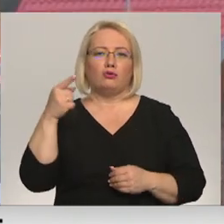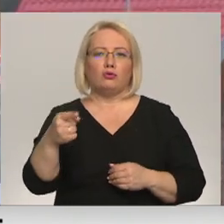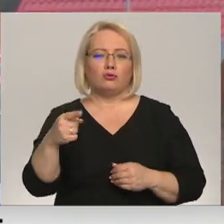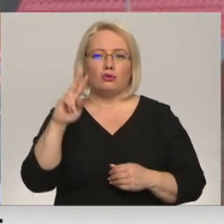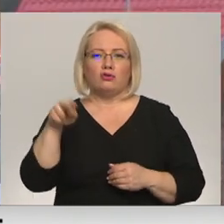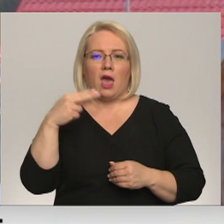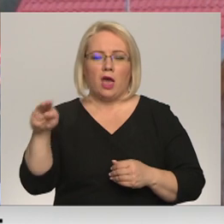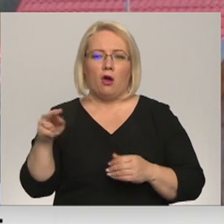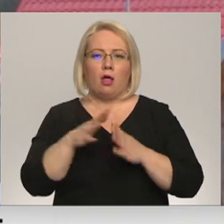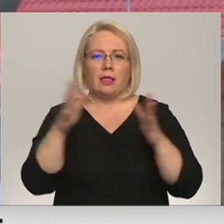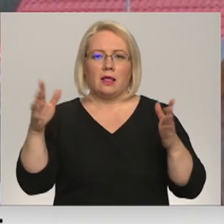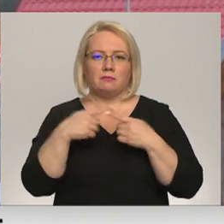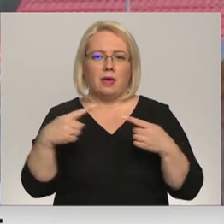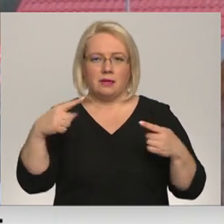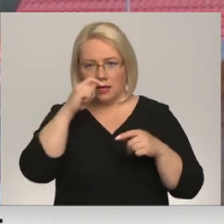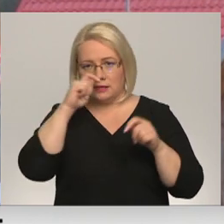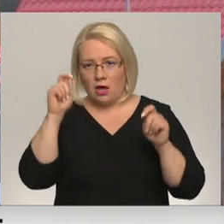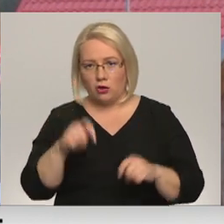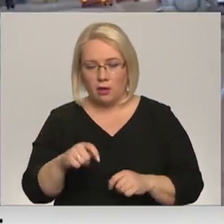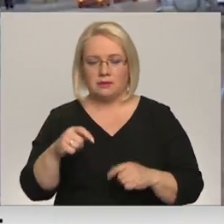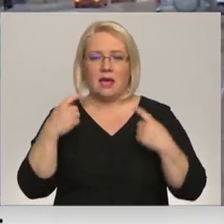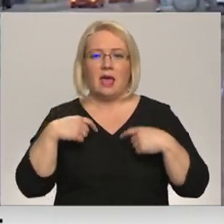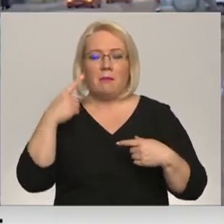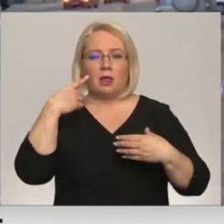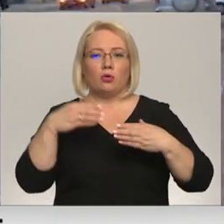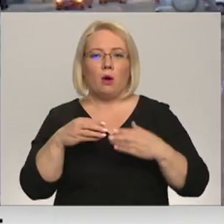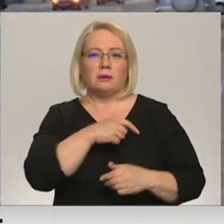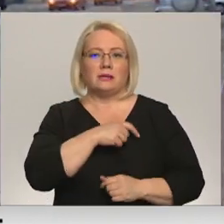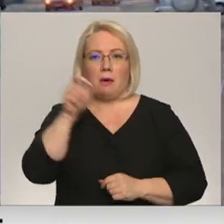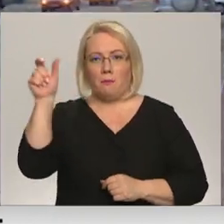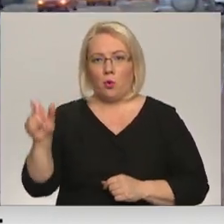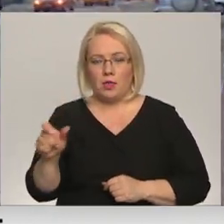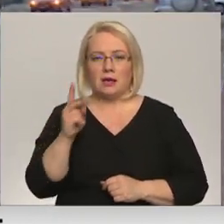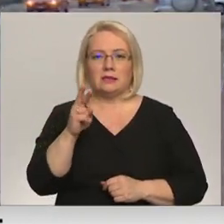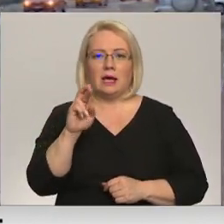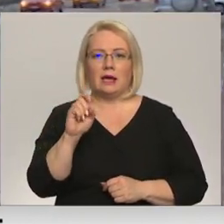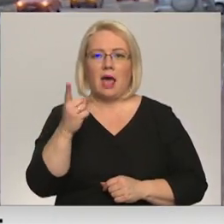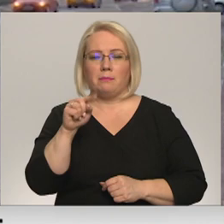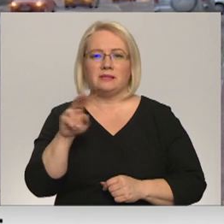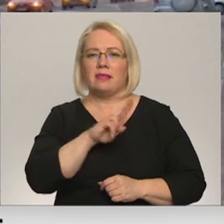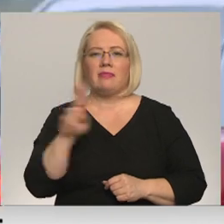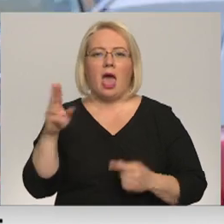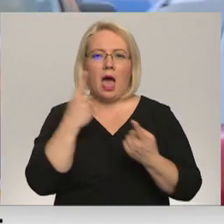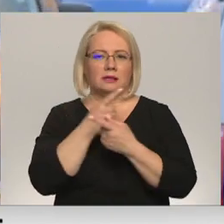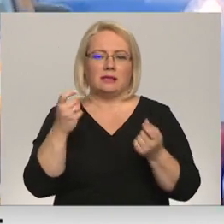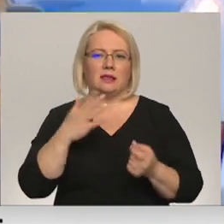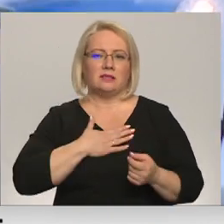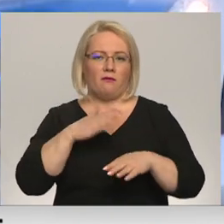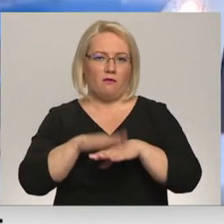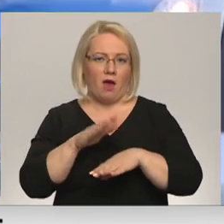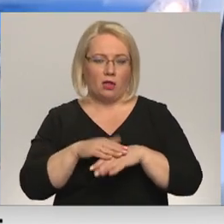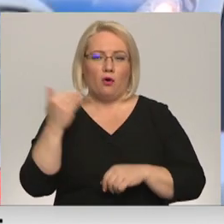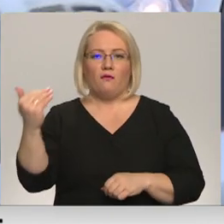liels mantiskais zaudējums. Jākapuls novada domas deputāts Aivars Kraps jau janvārī neatzina savu vainu, un viņa